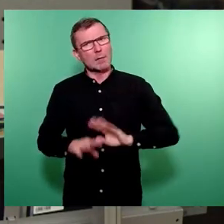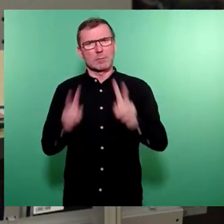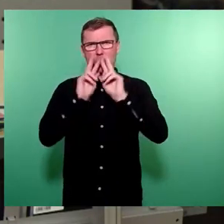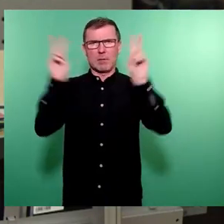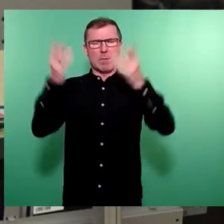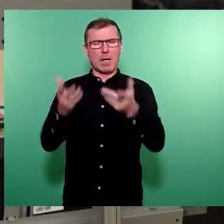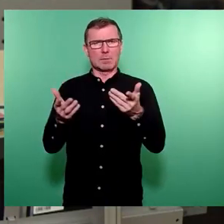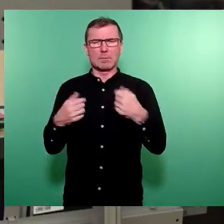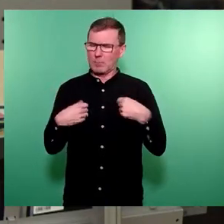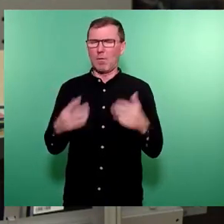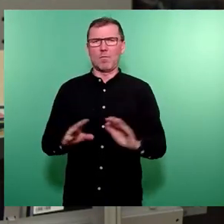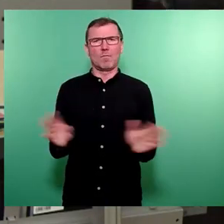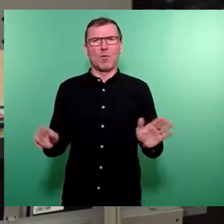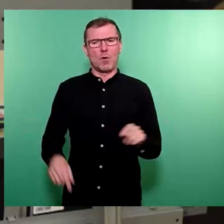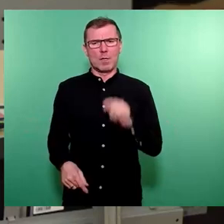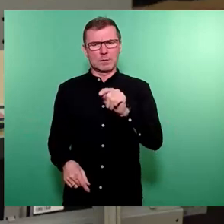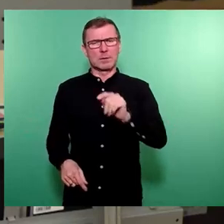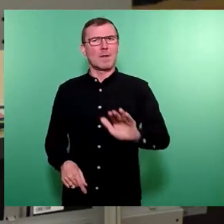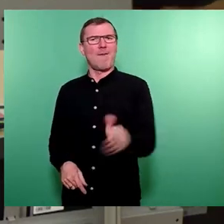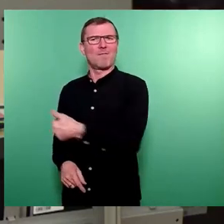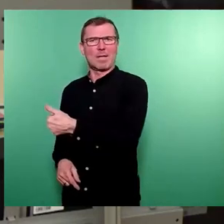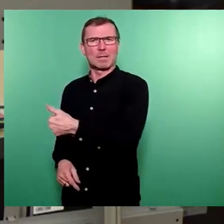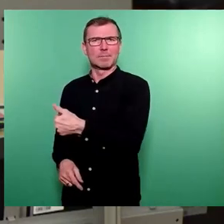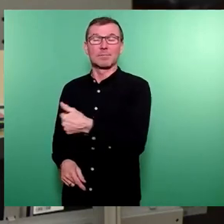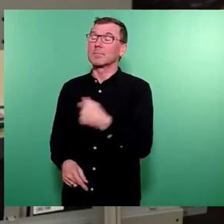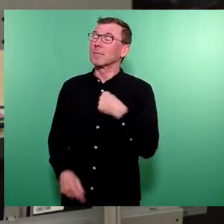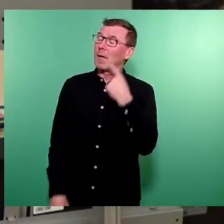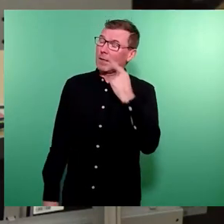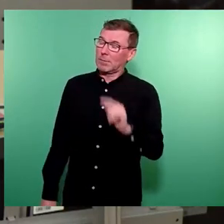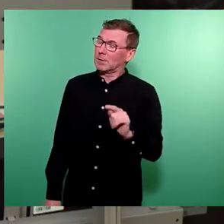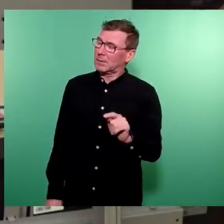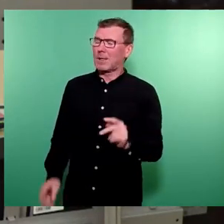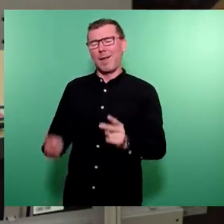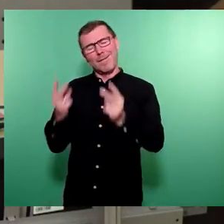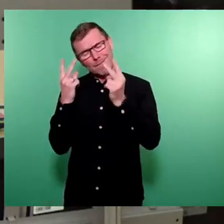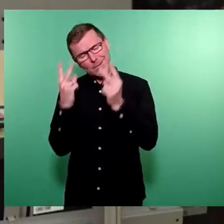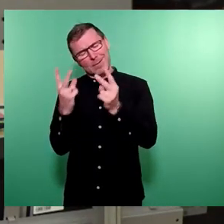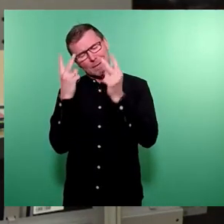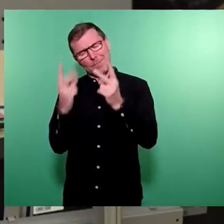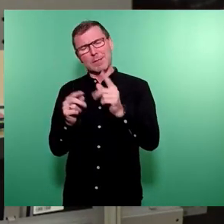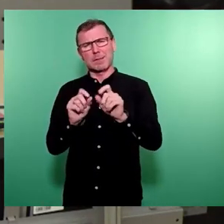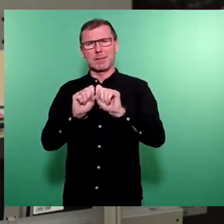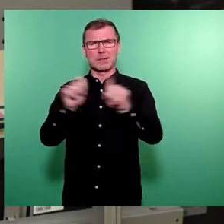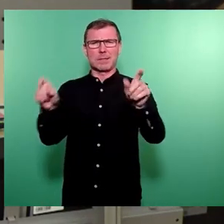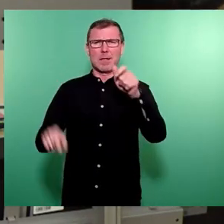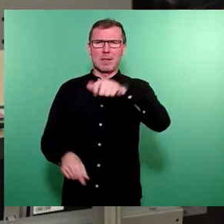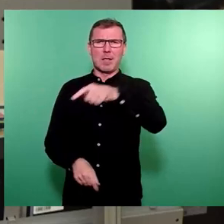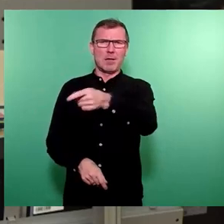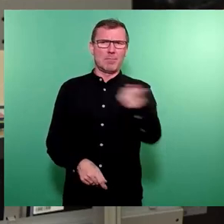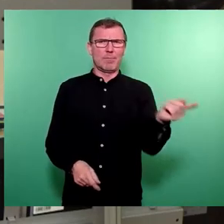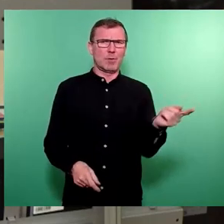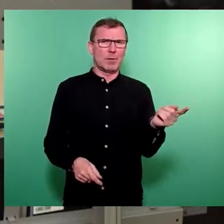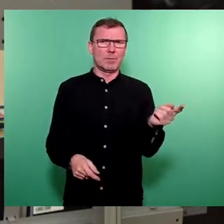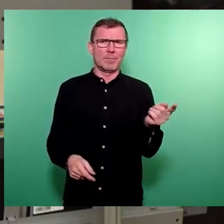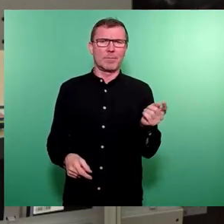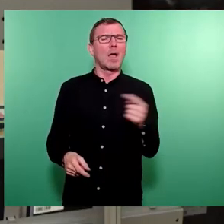fand und dass das vom Tisch ist. Ich glaube, das ist ein ganz, ganz wichtiges Signal an viele Bürgerinnen und Bürger dieser Stadt, zumindest an